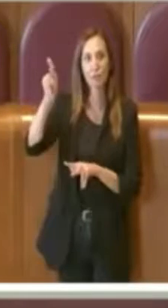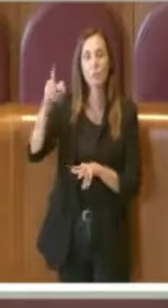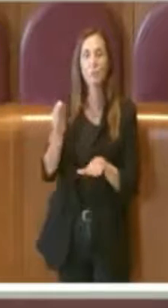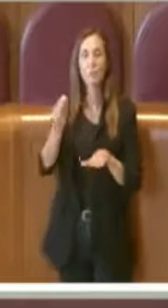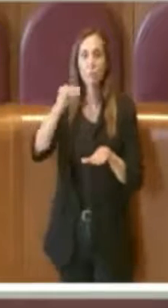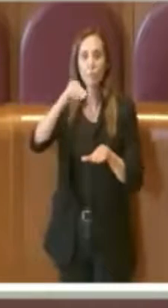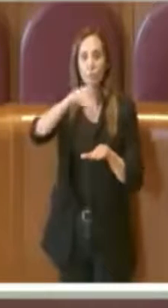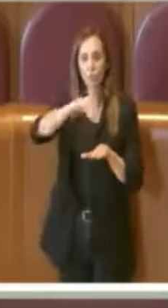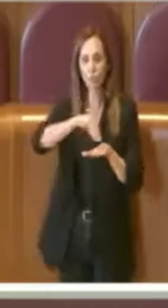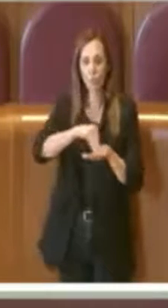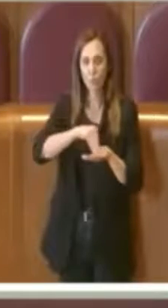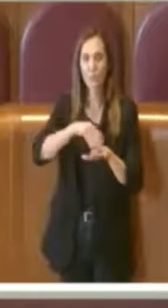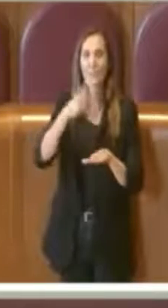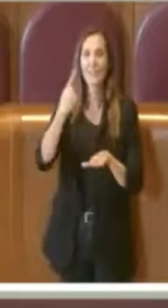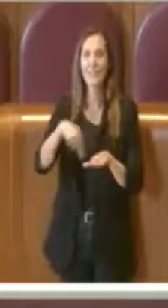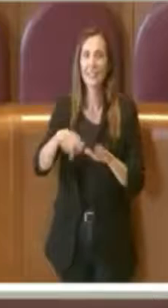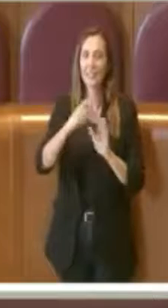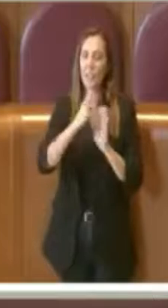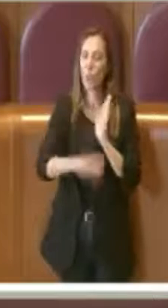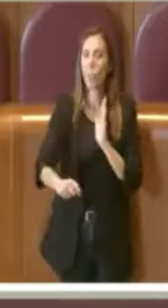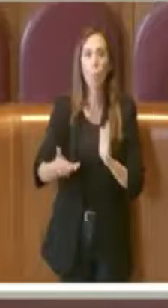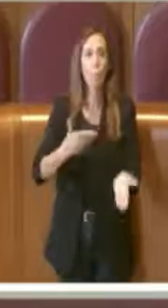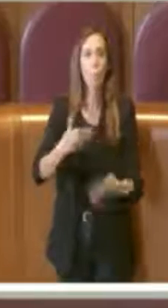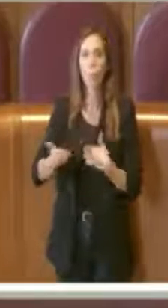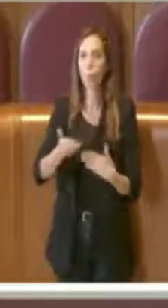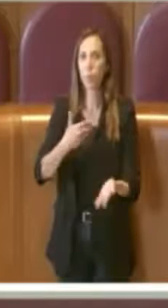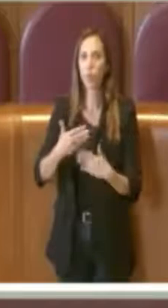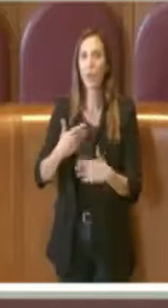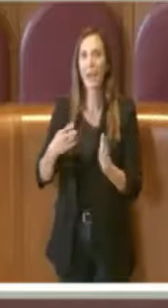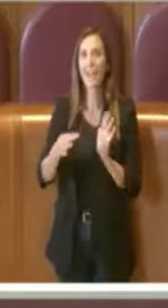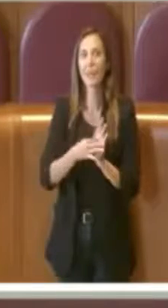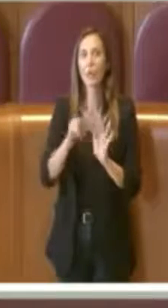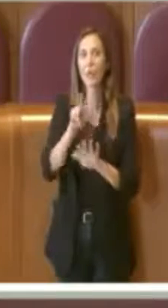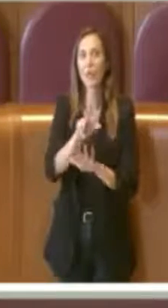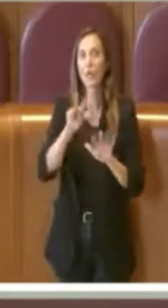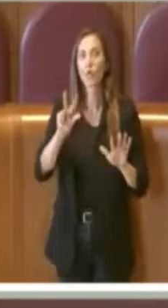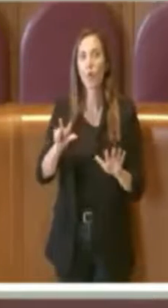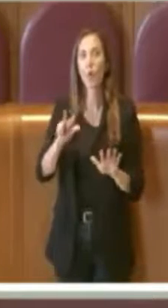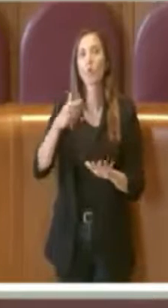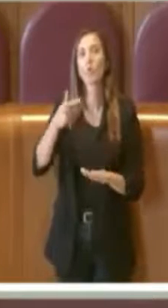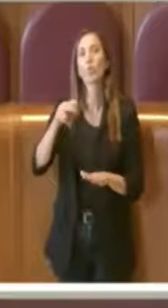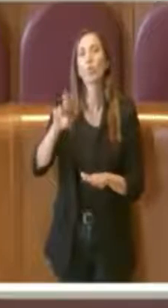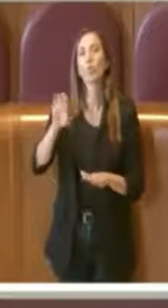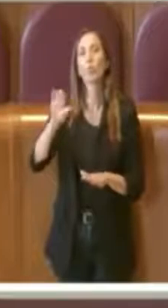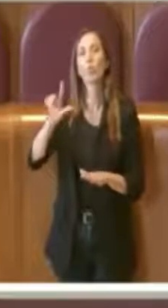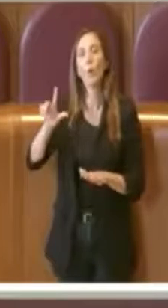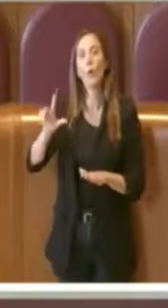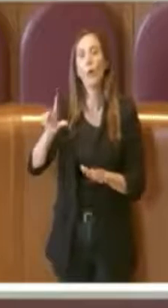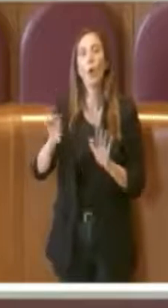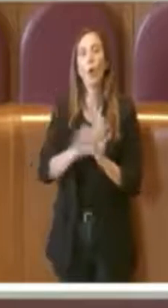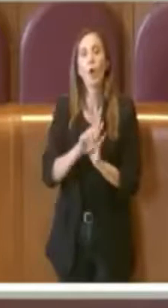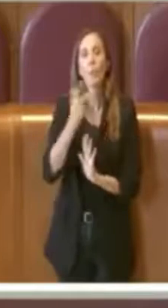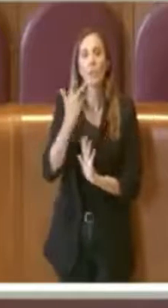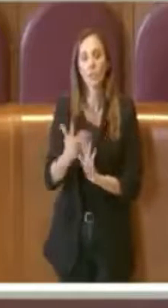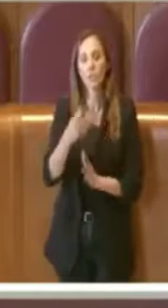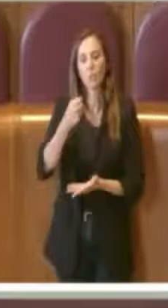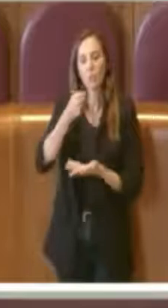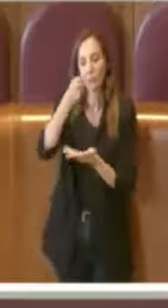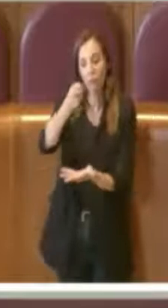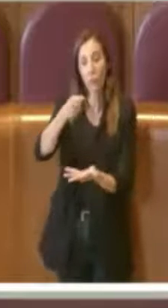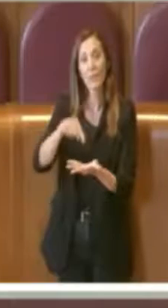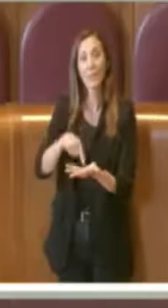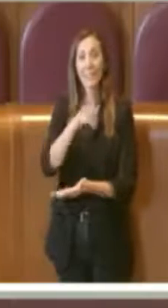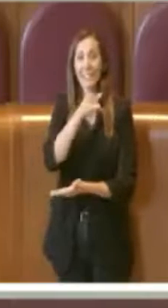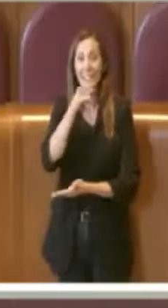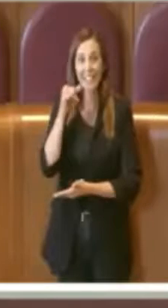inserito sempre con carattere di urgenza, quindi in base all'articolo 38 del Tuel,5, i fondi necessari